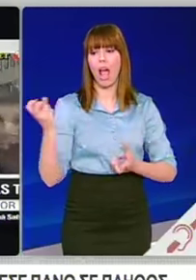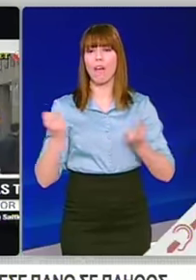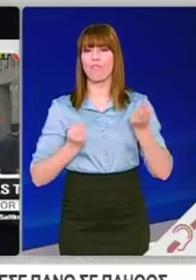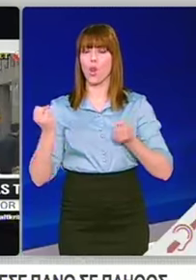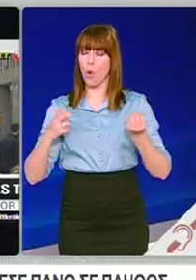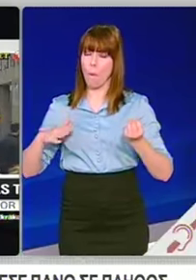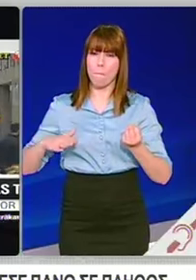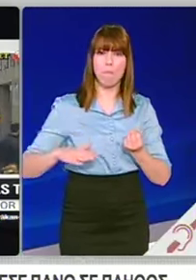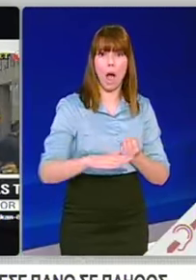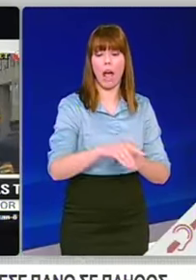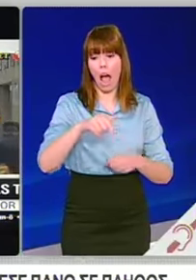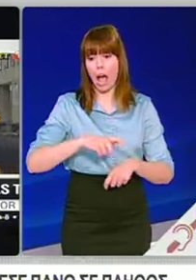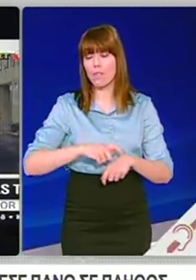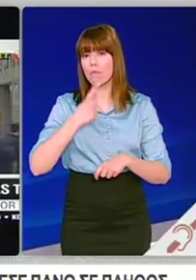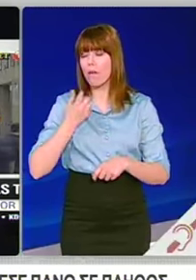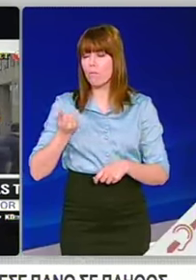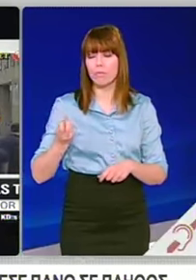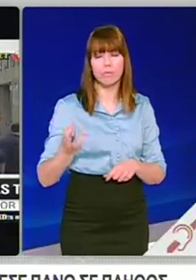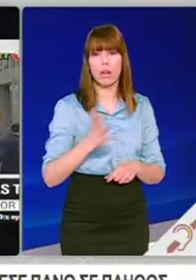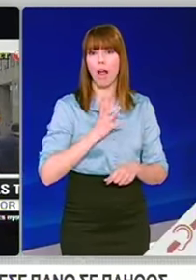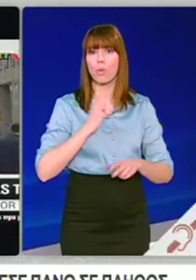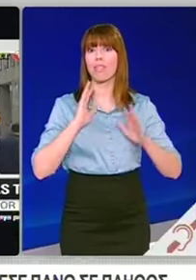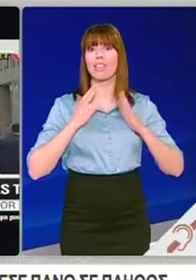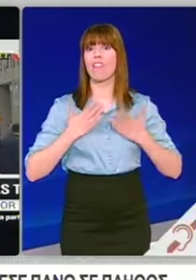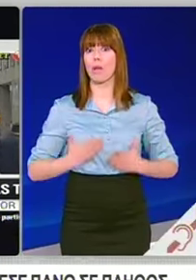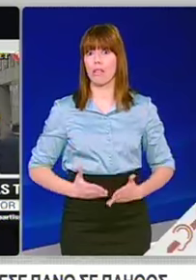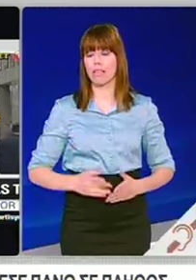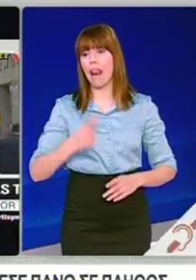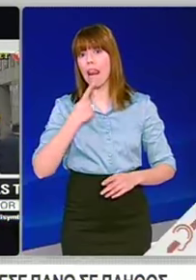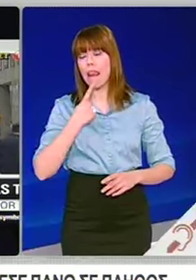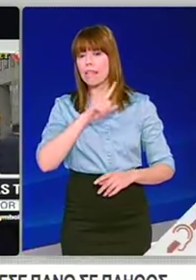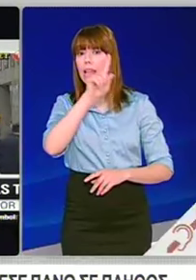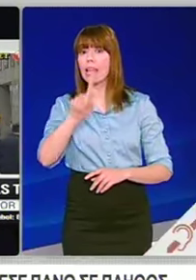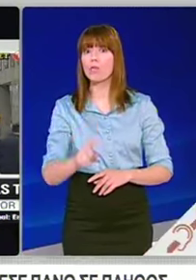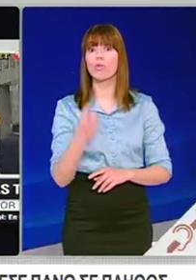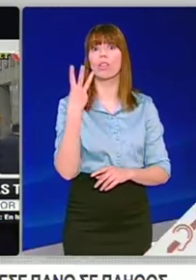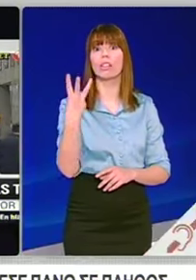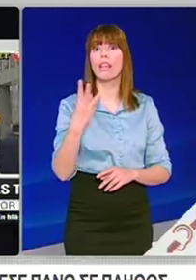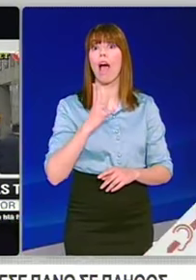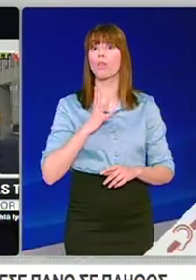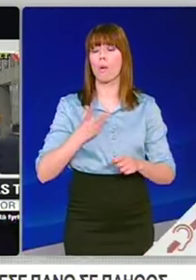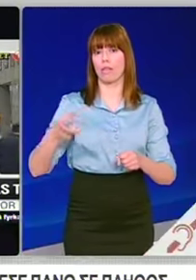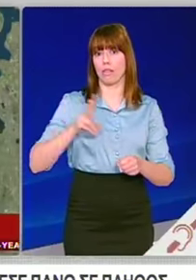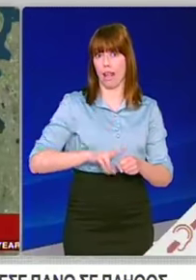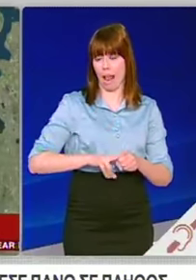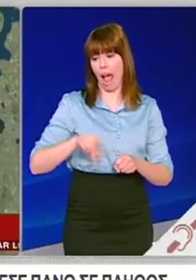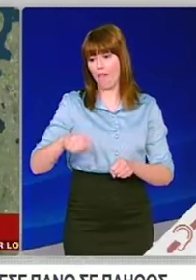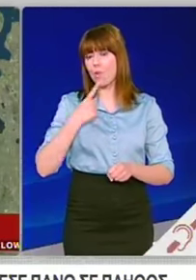τραυματίες. Υπάρχουν και σουηδικά μέσα που μιλάνε για τουλάχιστον τρεις νεκρούς. Δεν έχει γίνει